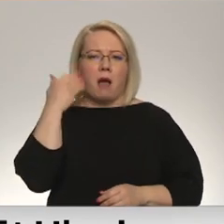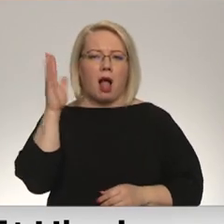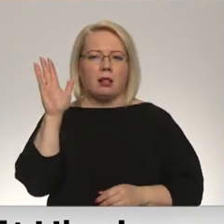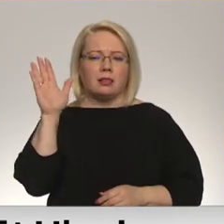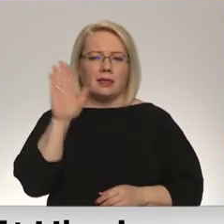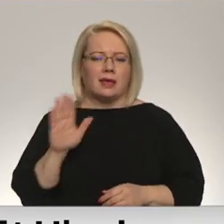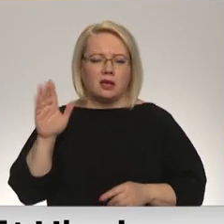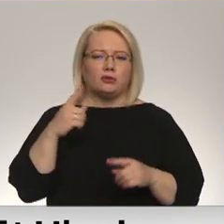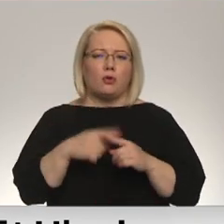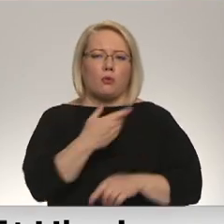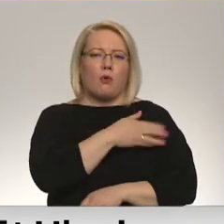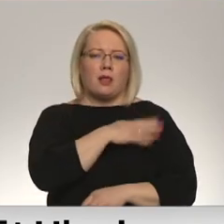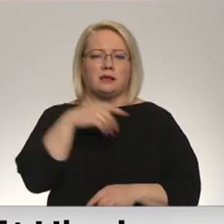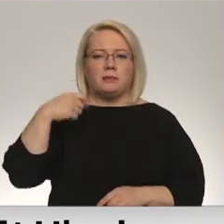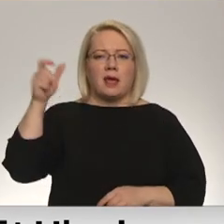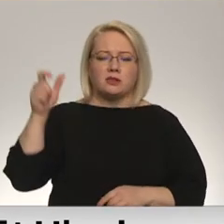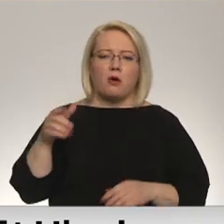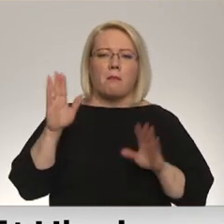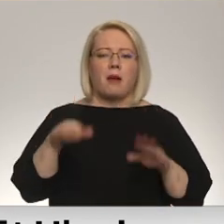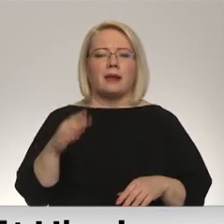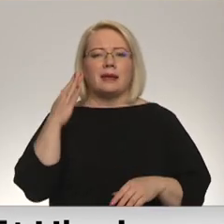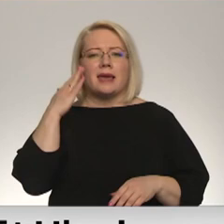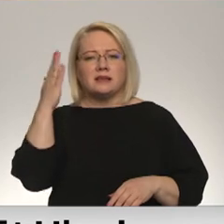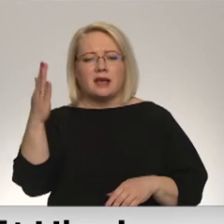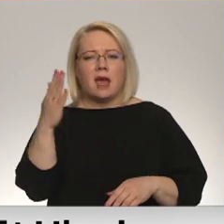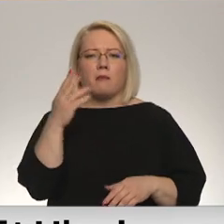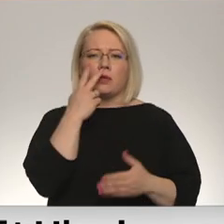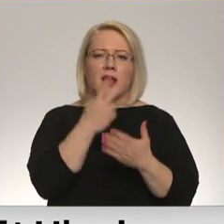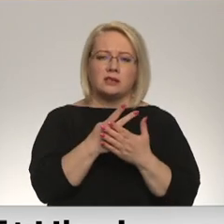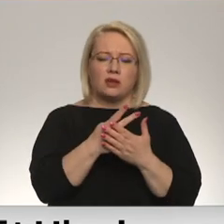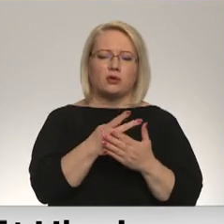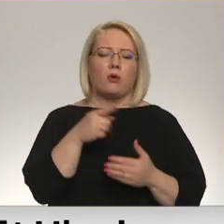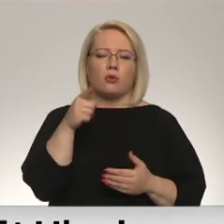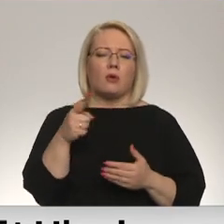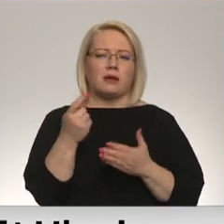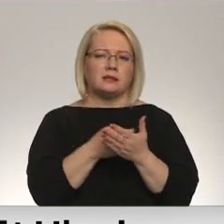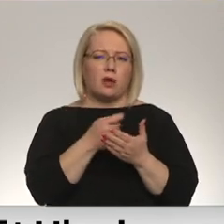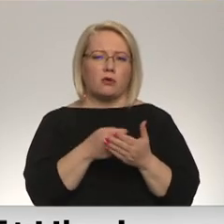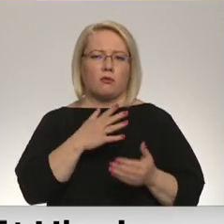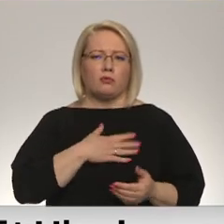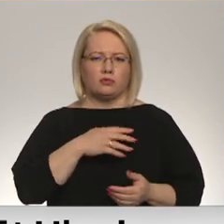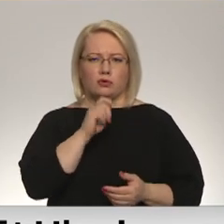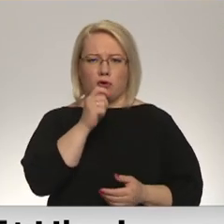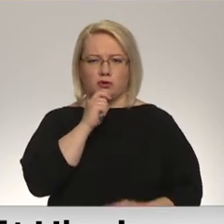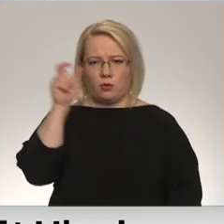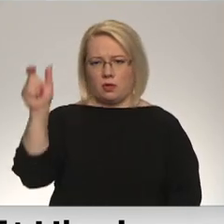Vairāk par tur pieredzēto un iecerēm, kā vēl palīdzēt Ukrainai, valsts prezidentu Egili Leviti izstaujāja Inastrasdiņa.